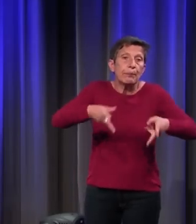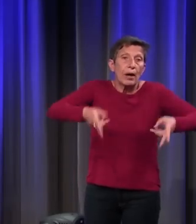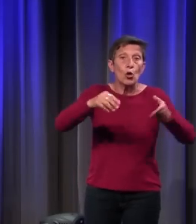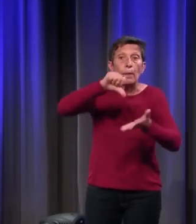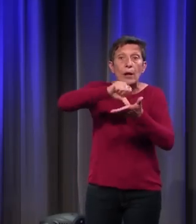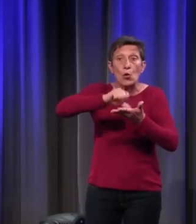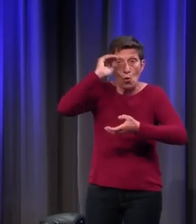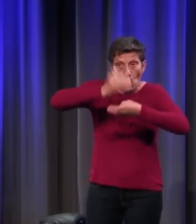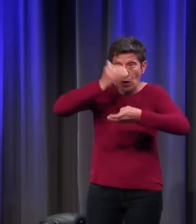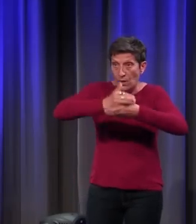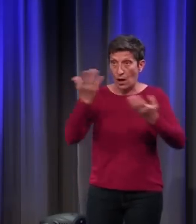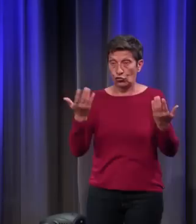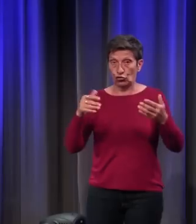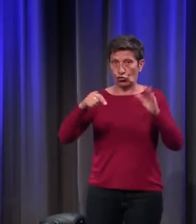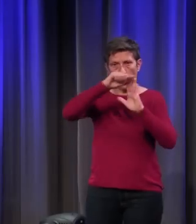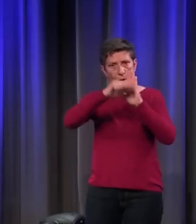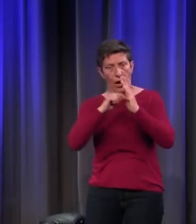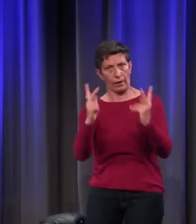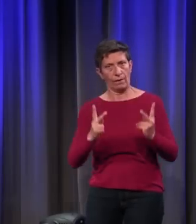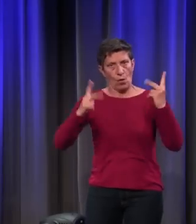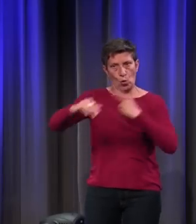sous-tendent l'ensemble de la société.